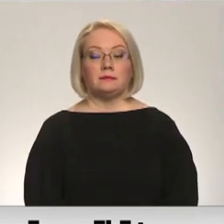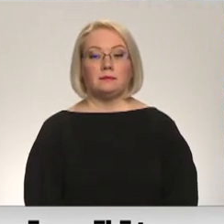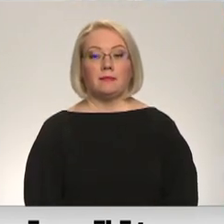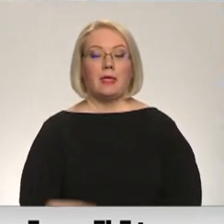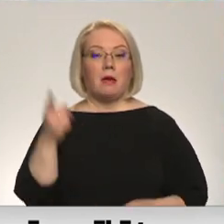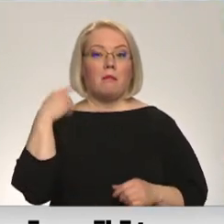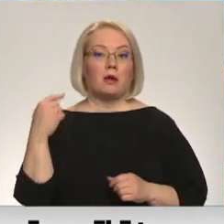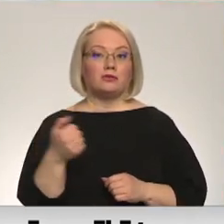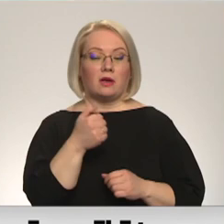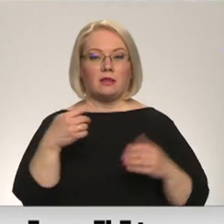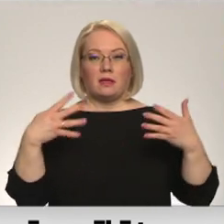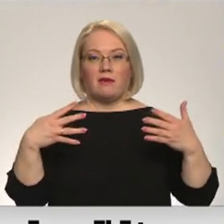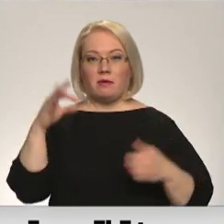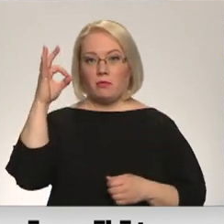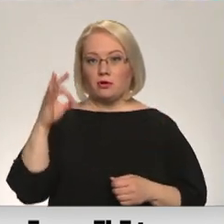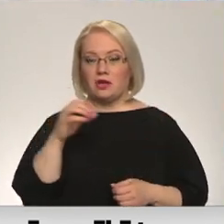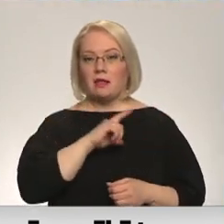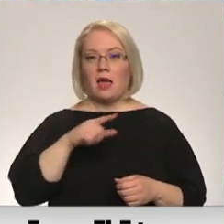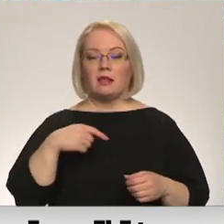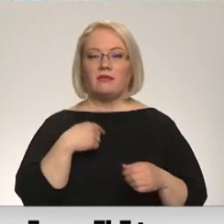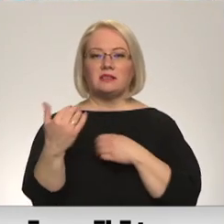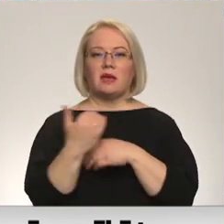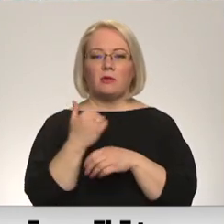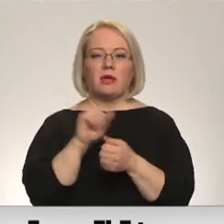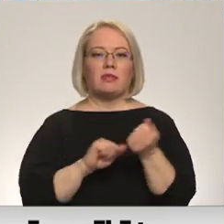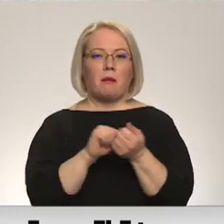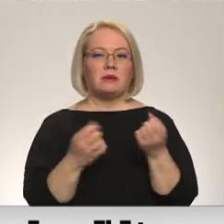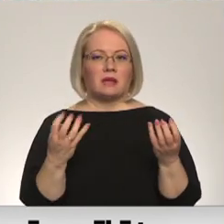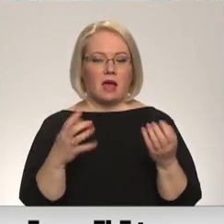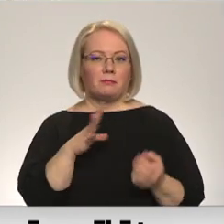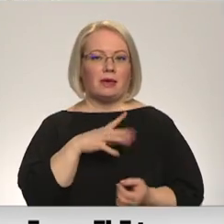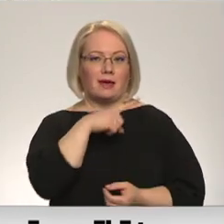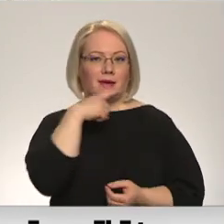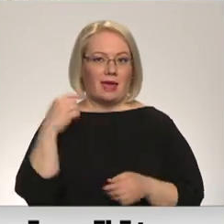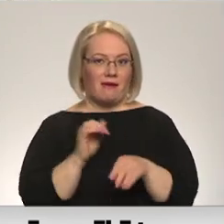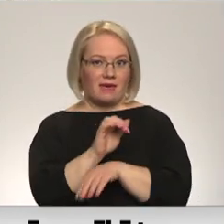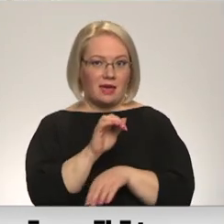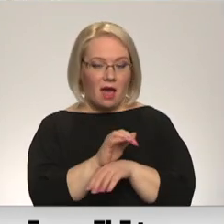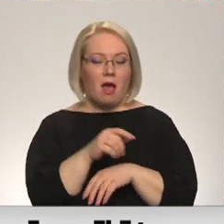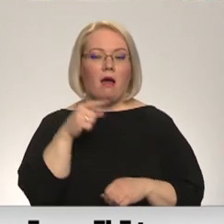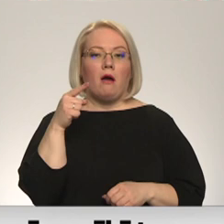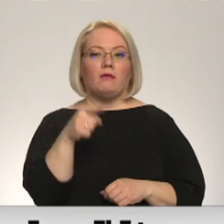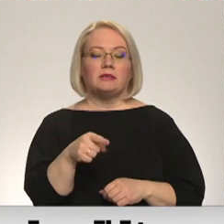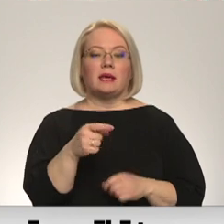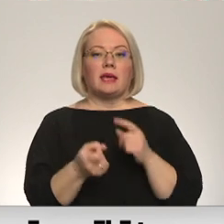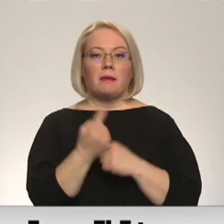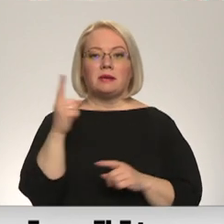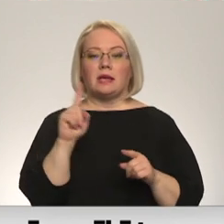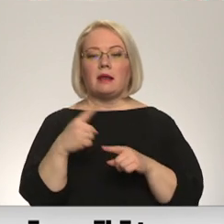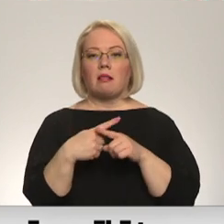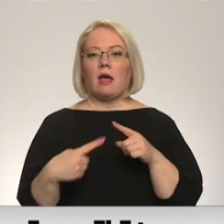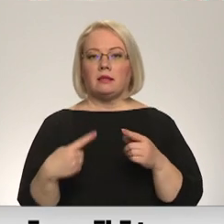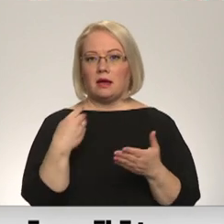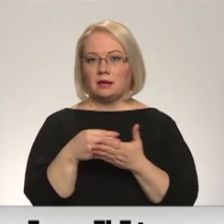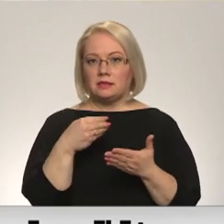Pērn 90% Latvijā importētās dabas gāzes nāca no Krievijas. Ekonomikas ministrija norāda, iemesls ir lētāka